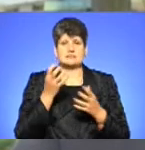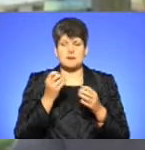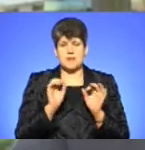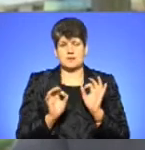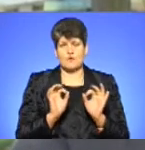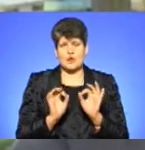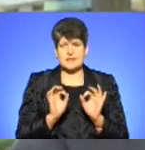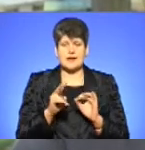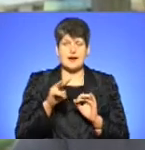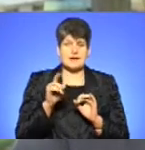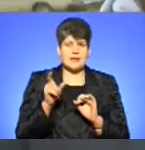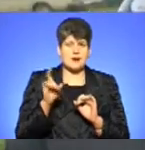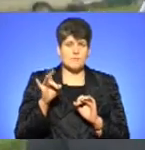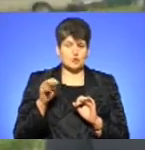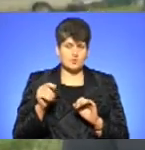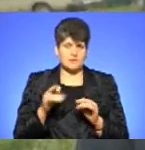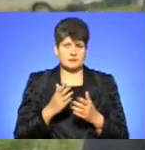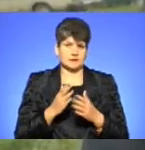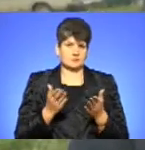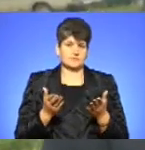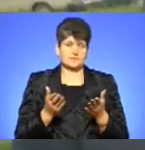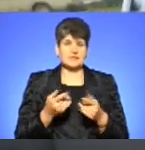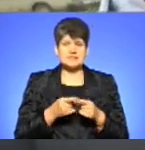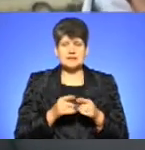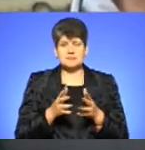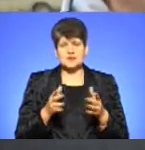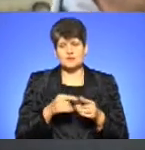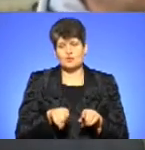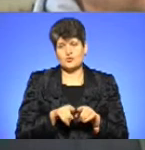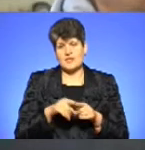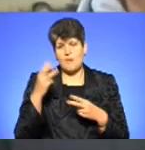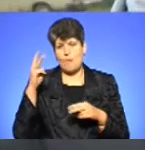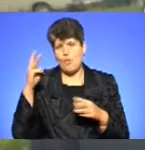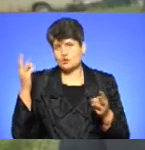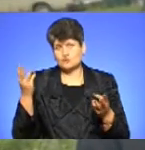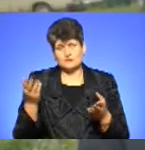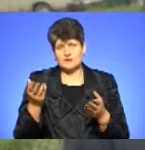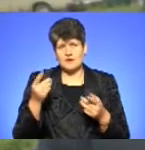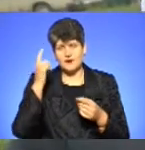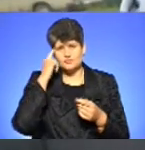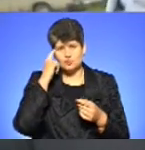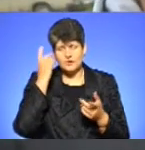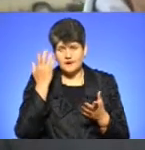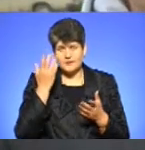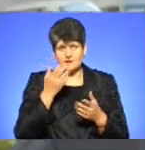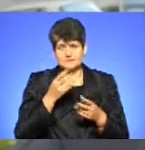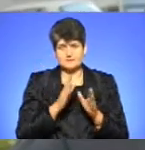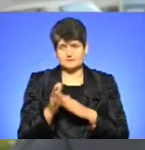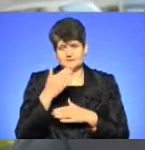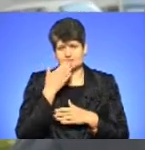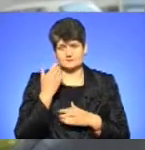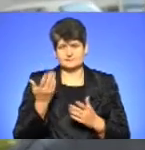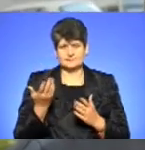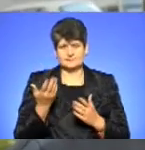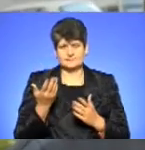далі, зараз ми будемо мати, ну, казна що. Це зараз схоже більше на якусь моду, а зваженості в думках я не бачу жодної. Мені